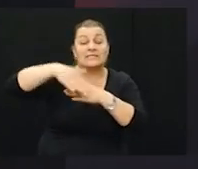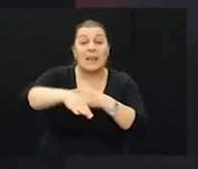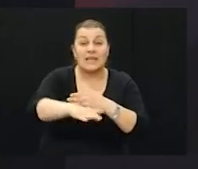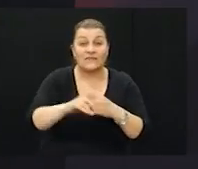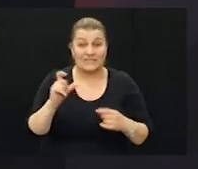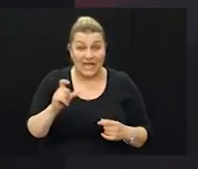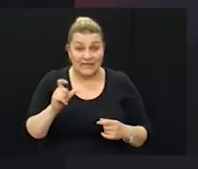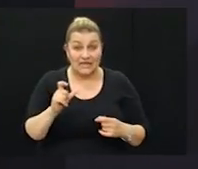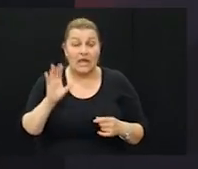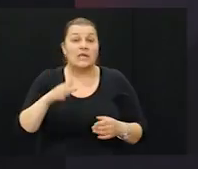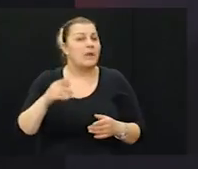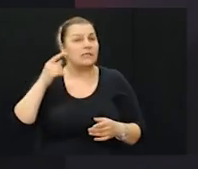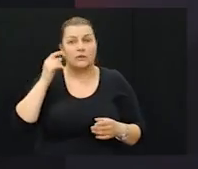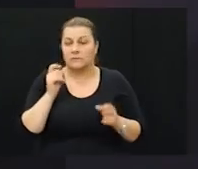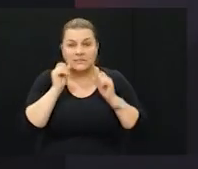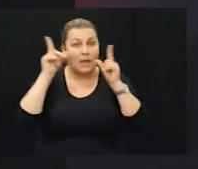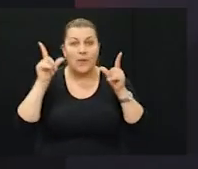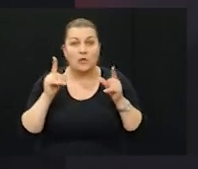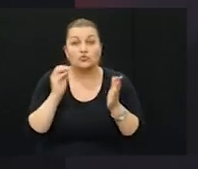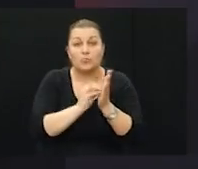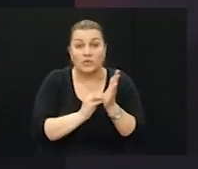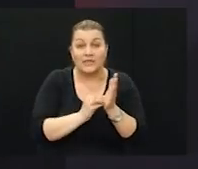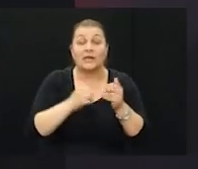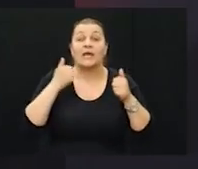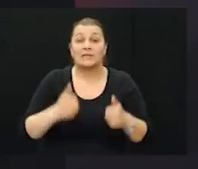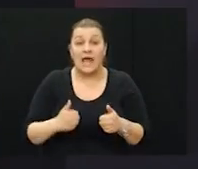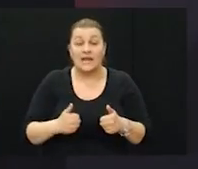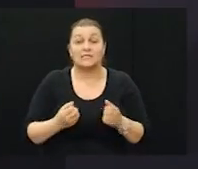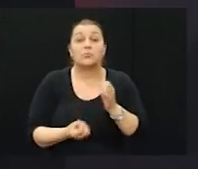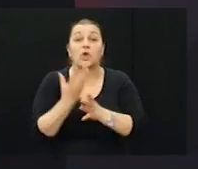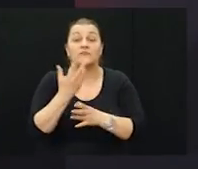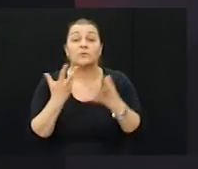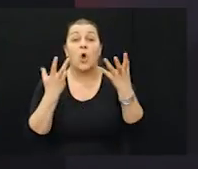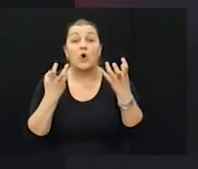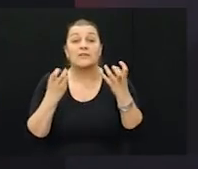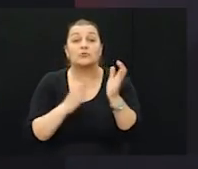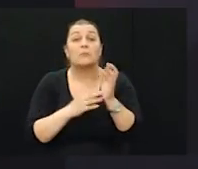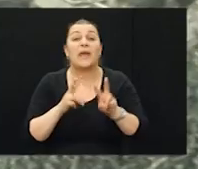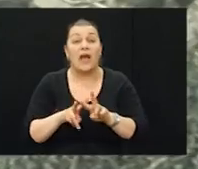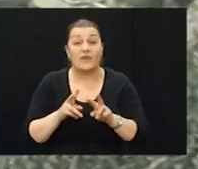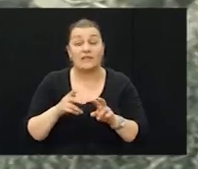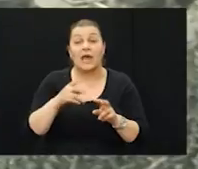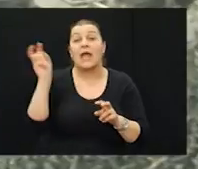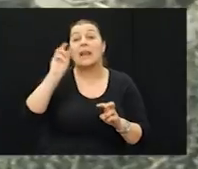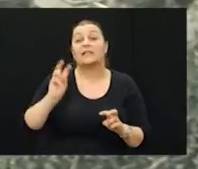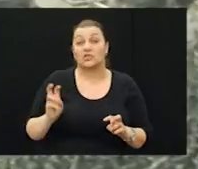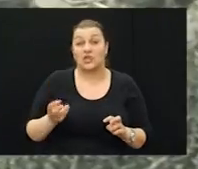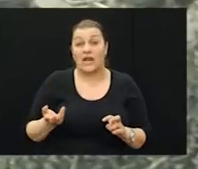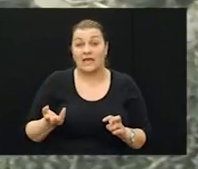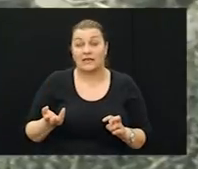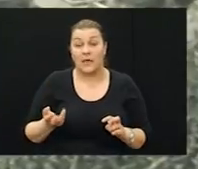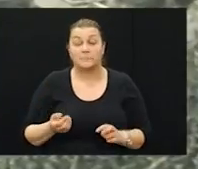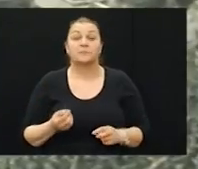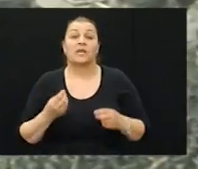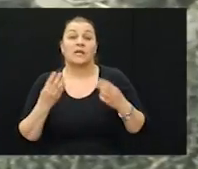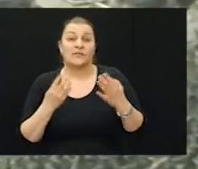Cetine imate impresivan podatak da danas proizvodimo 800 MW električne energije. Dakle, 1991.